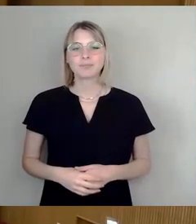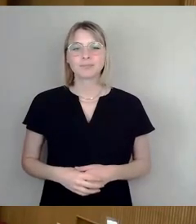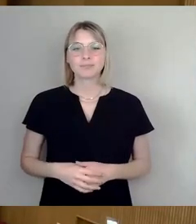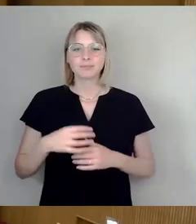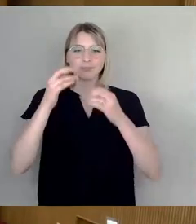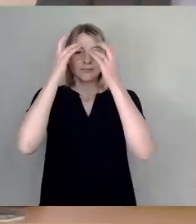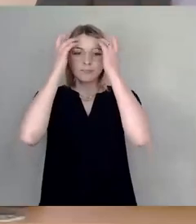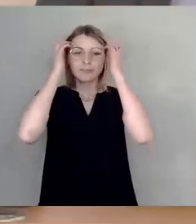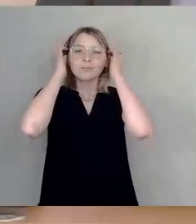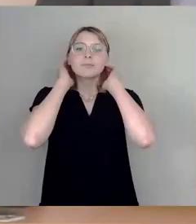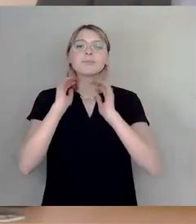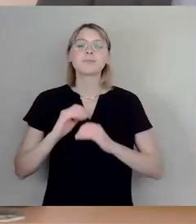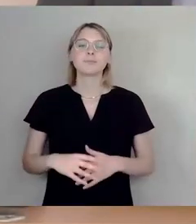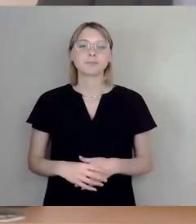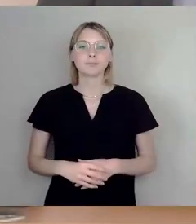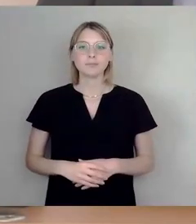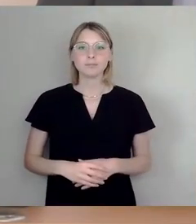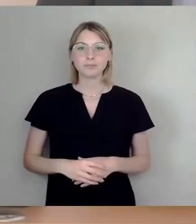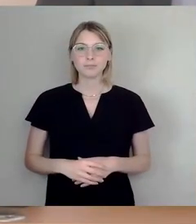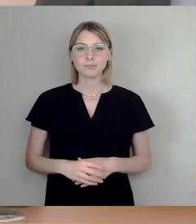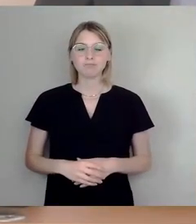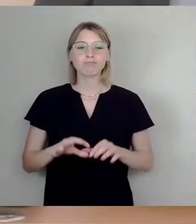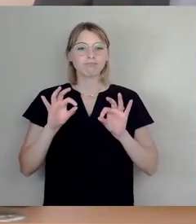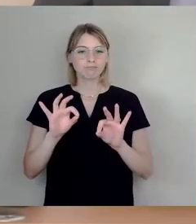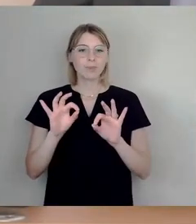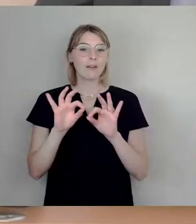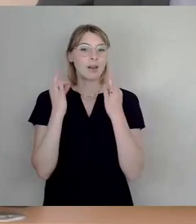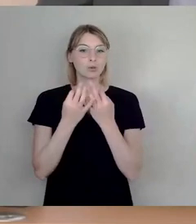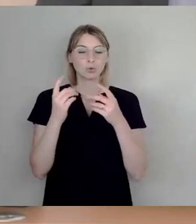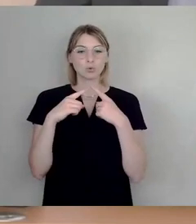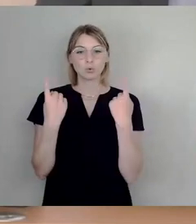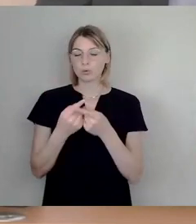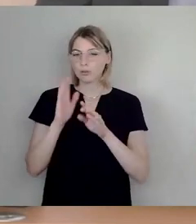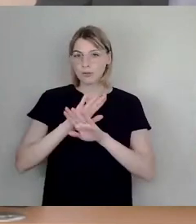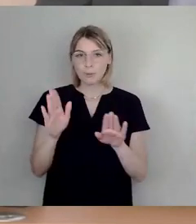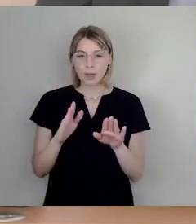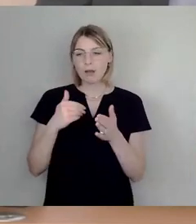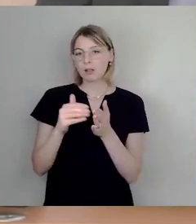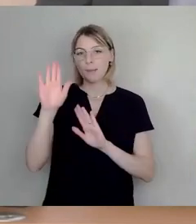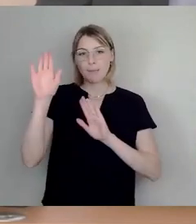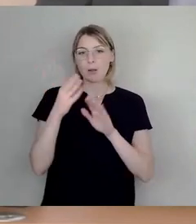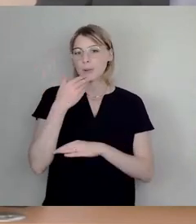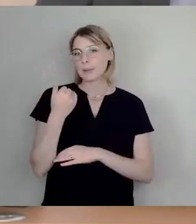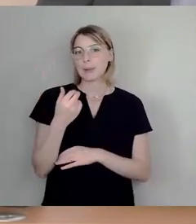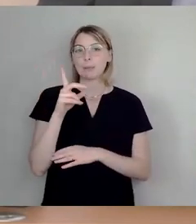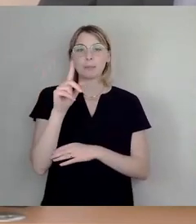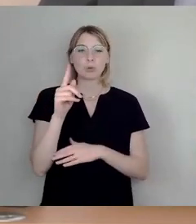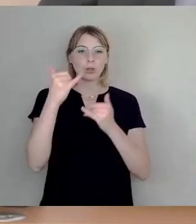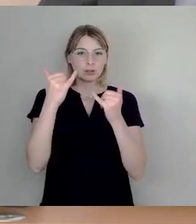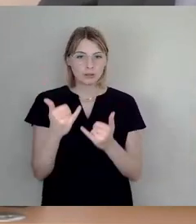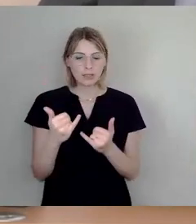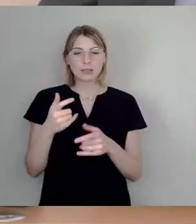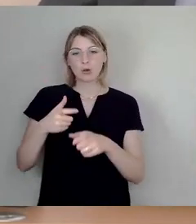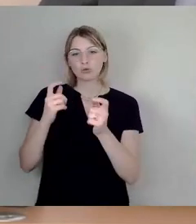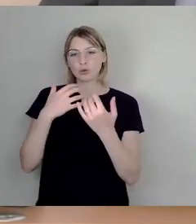So, damit sind wir durch die Fraktionsrunde durch. Weitere Wortmeldungen liegen mir nicht vor. Dann darf ich den federführenden Ausschussbericht zur